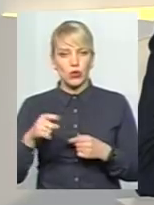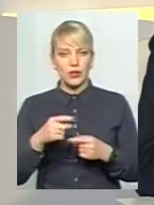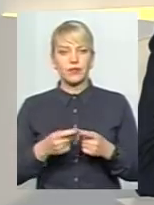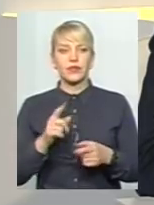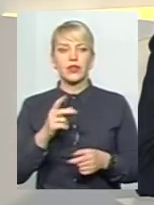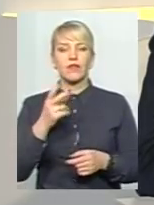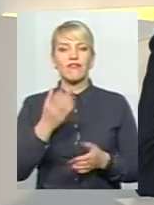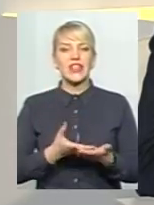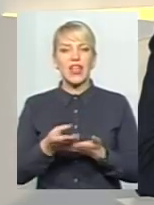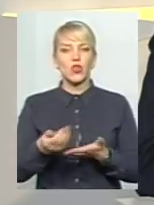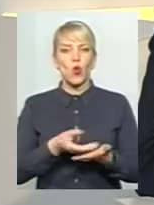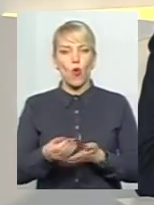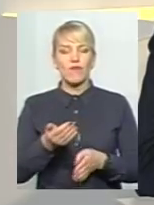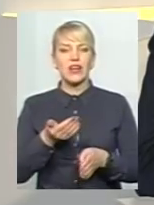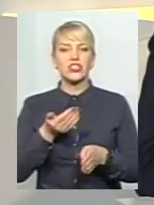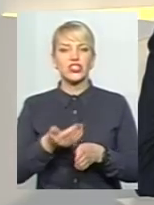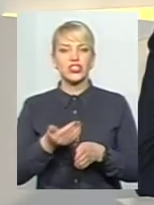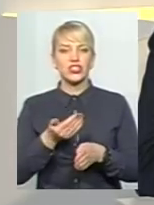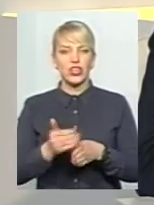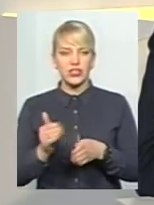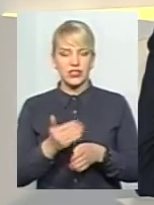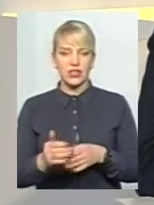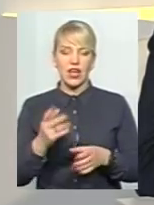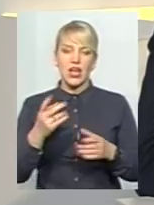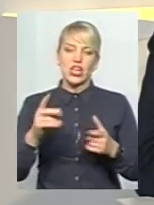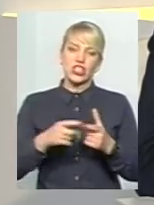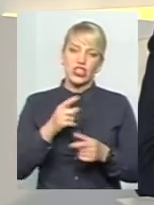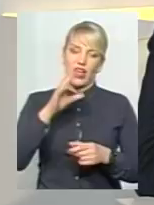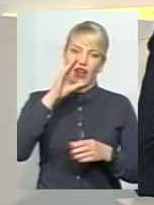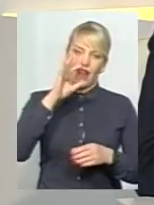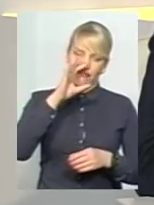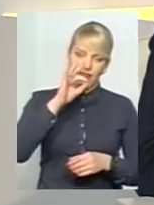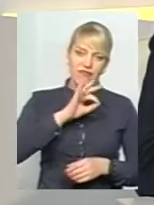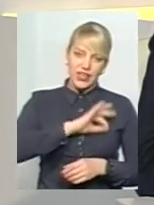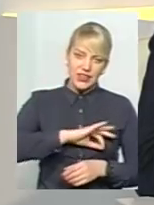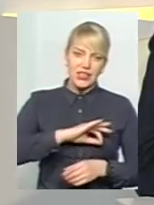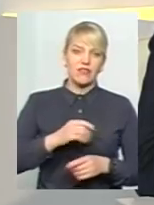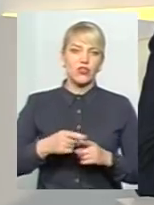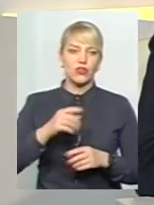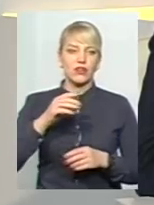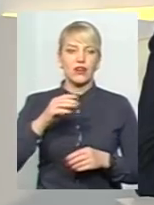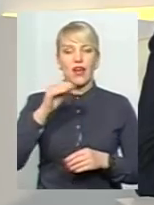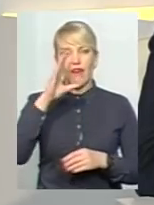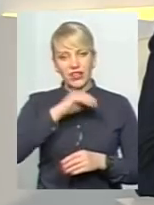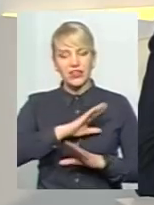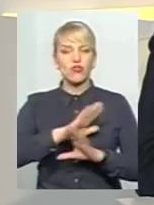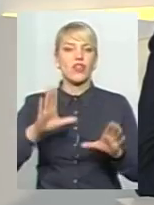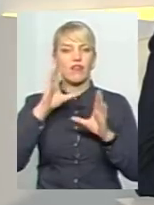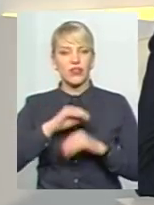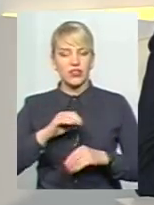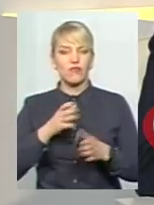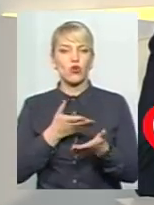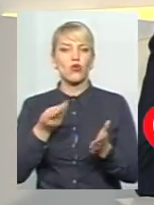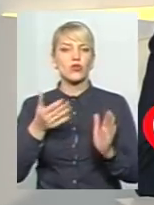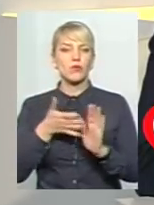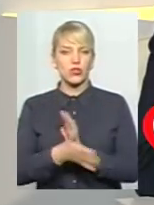видатковою частиною, тобто з тим, як ми могли ефективно чи неефективно розпоряджатися бюджетними коштами. Ми одразу ж запровадили